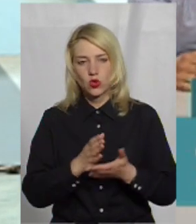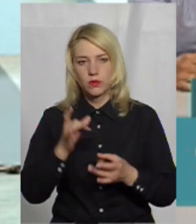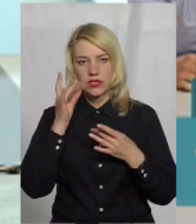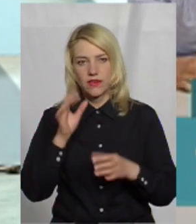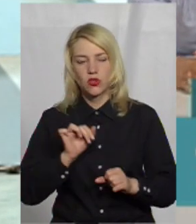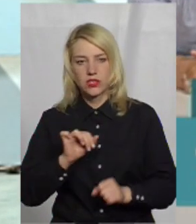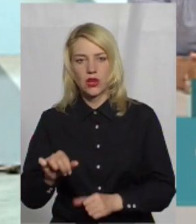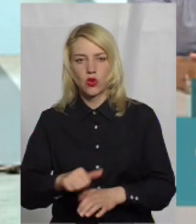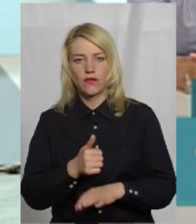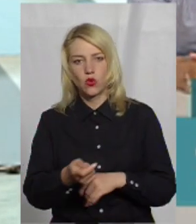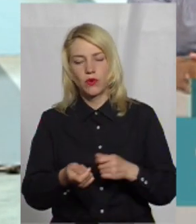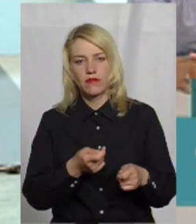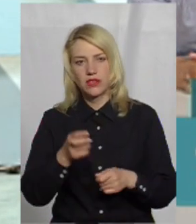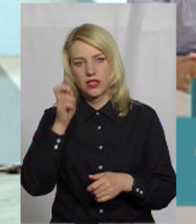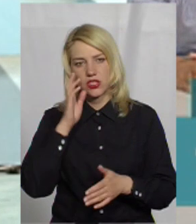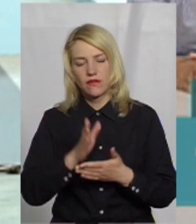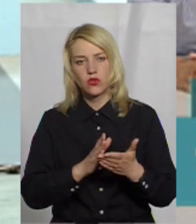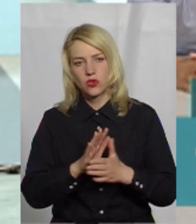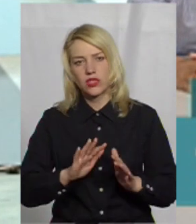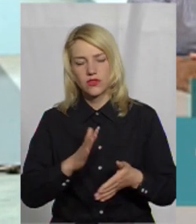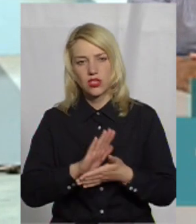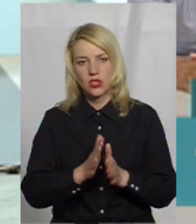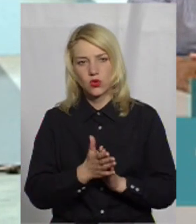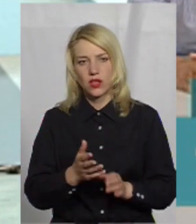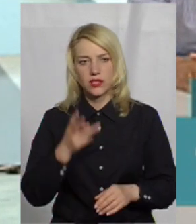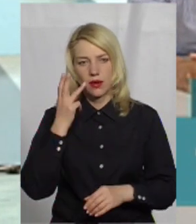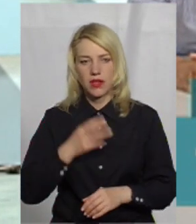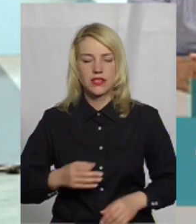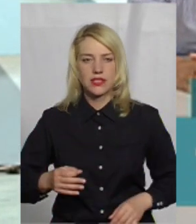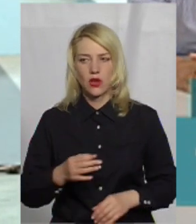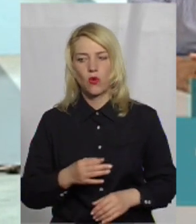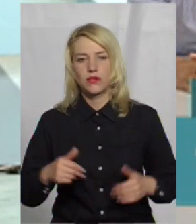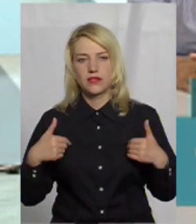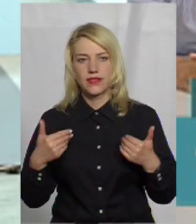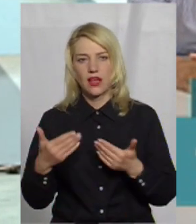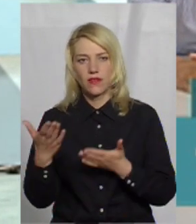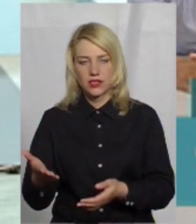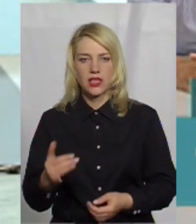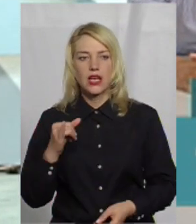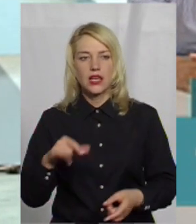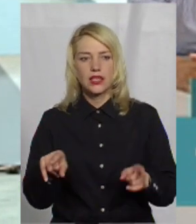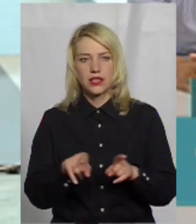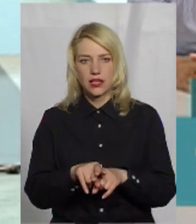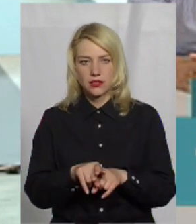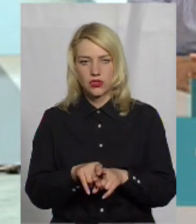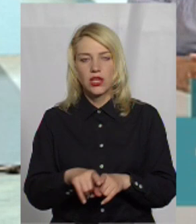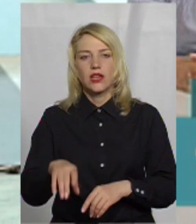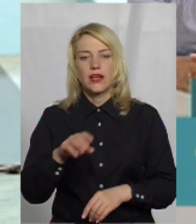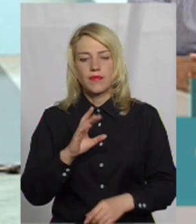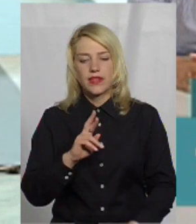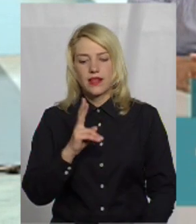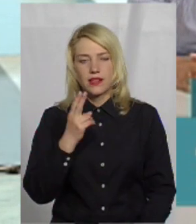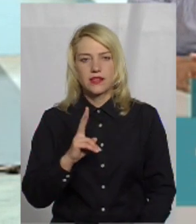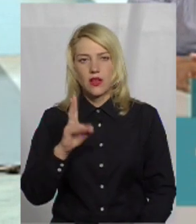головного управління Державної служби надзвичайних ситуацій у Хмельницькій області. Вітаю вас. Та Сергій